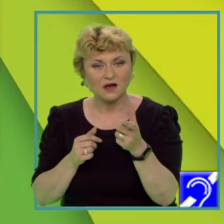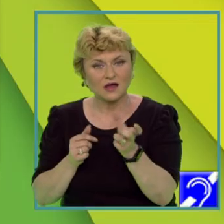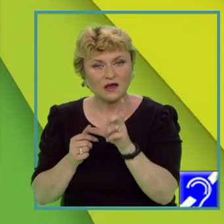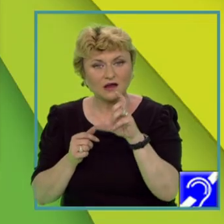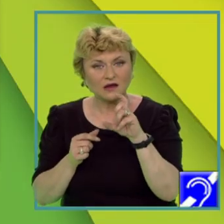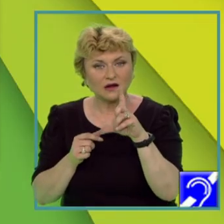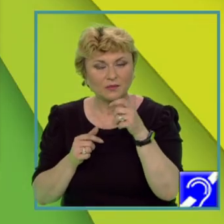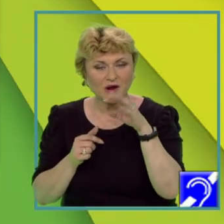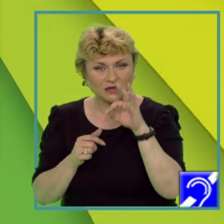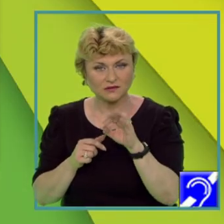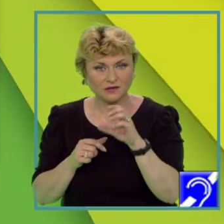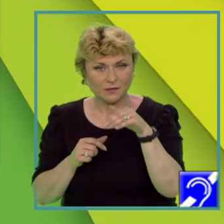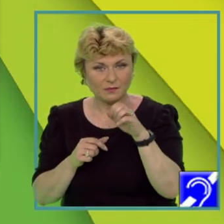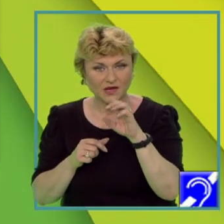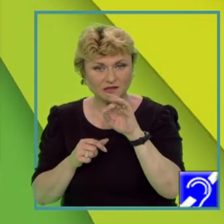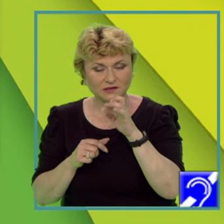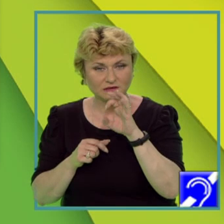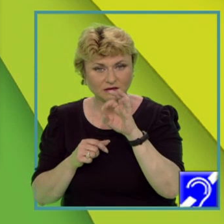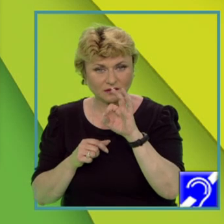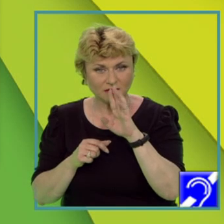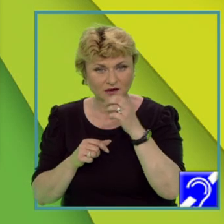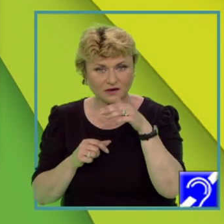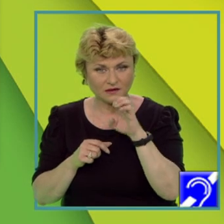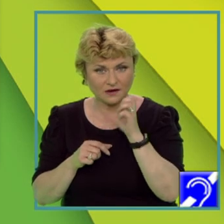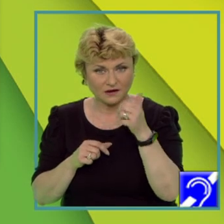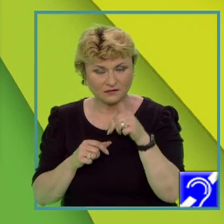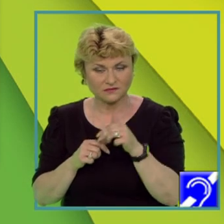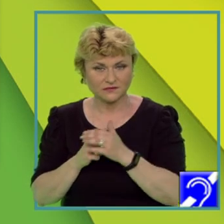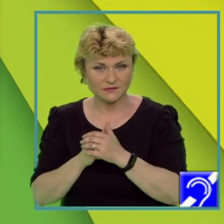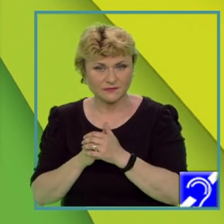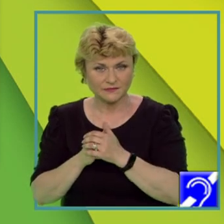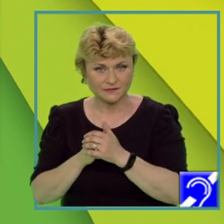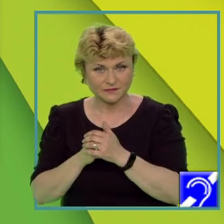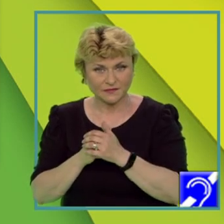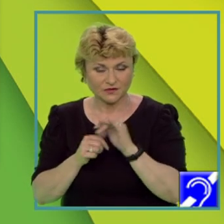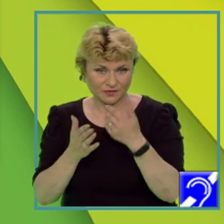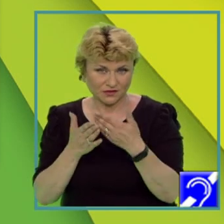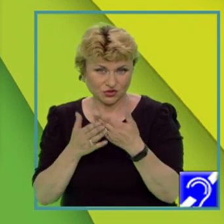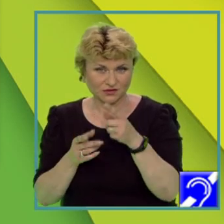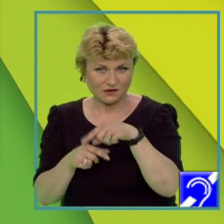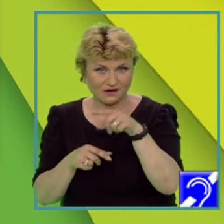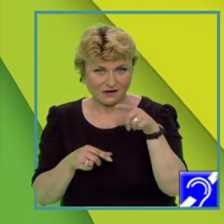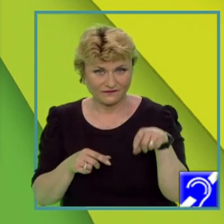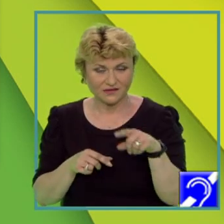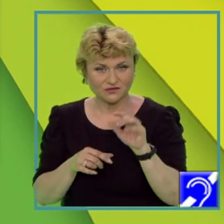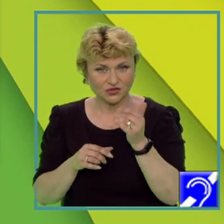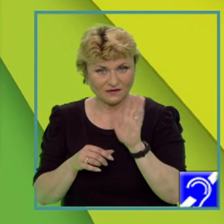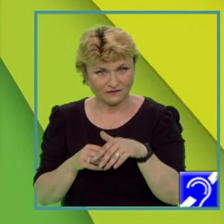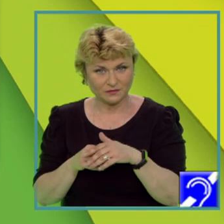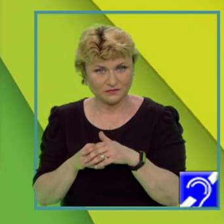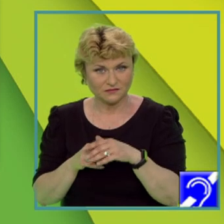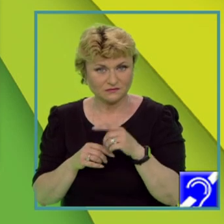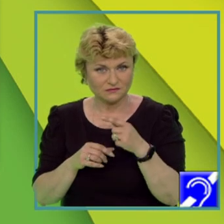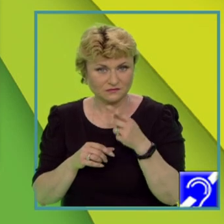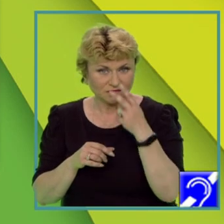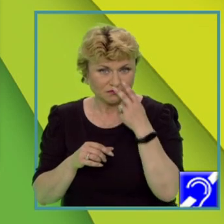pentru a avea un răspuns corect, mai avem un indiciu pe acest grafic și anume, graficul se referă